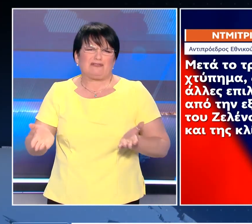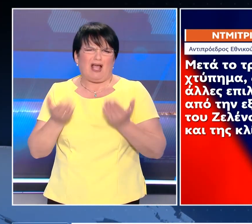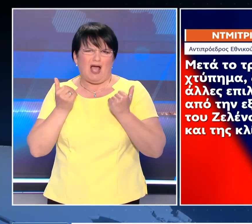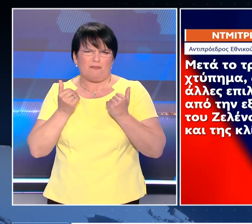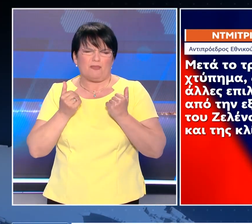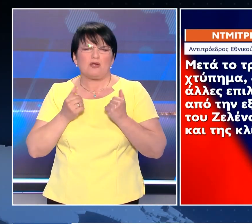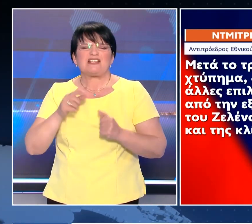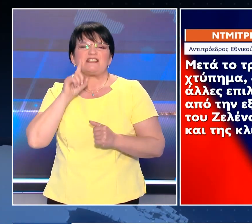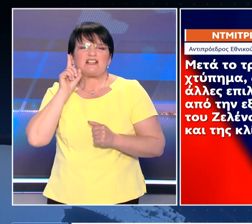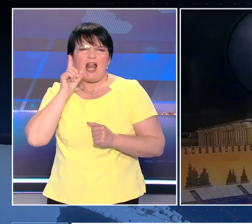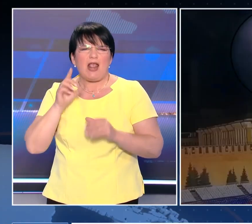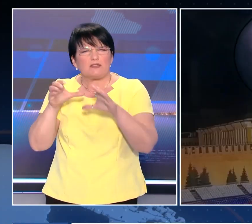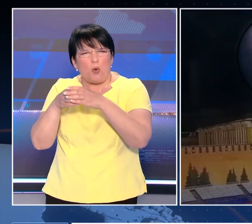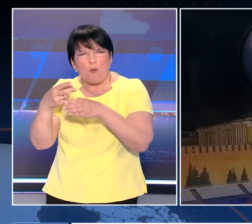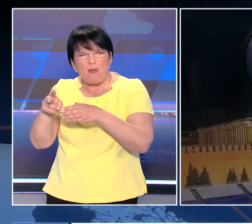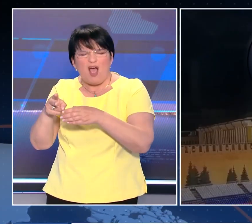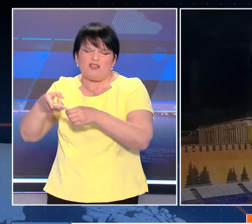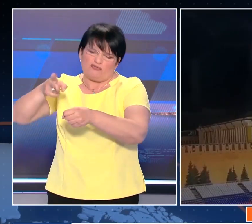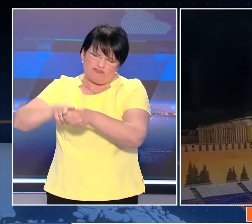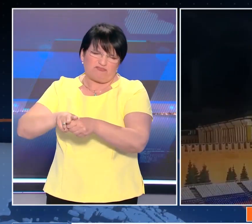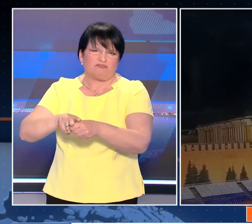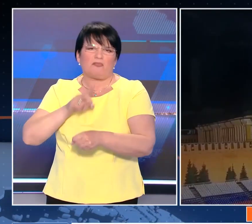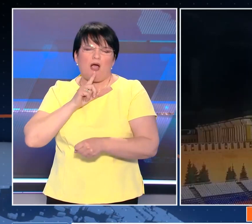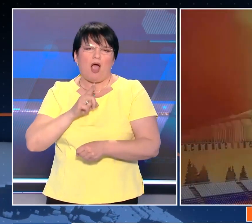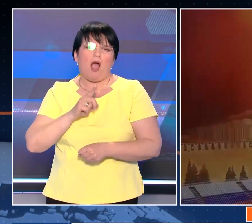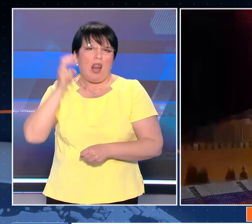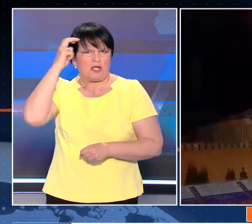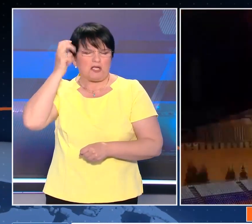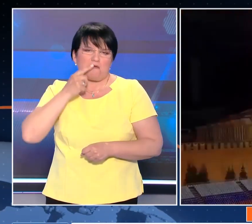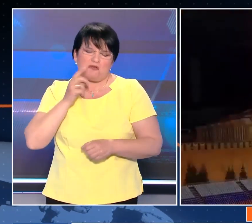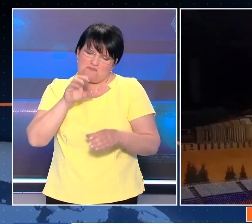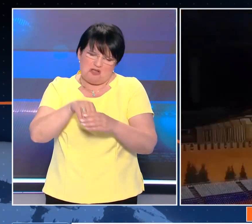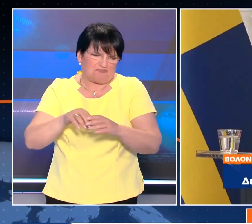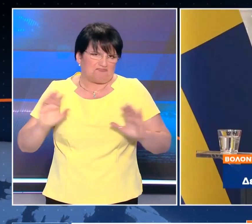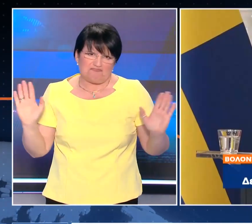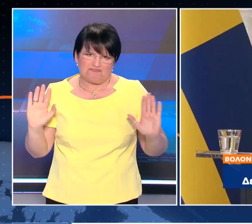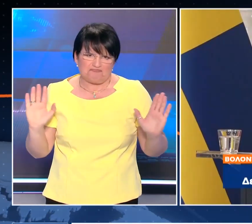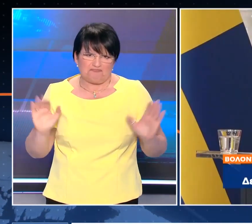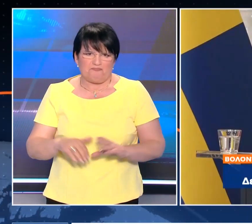εξόντωση του Ζελένσκι και της κλίκας του. Πάντως στο Κίεβο αρνείται κάθε ανάμειξη στο περιστατικό.